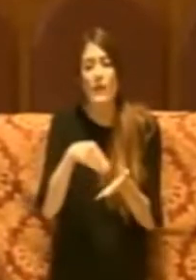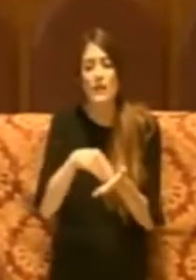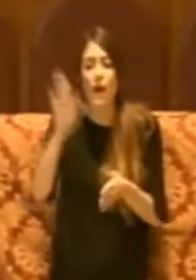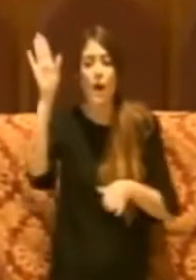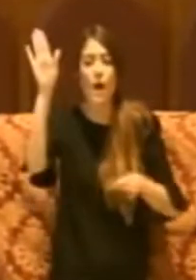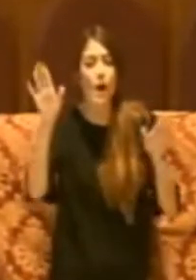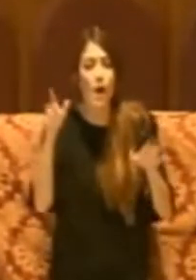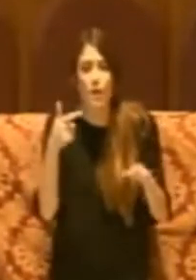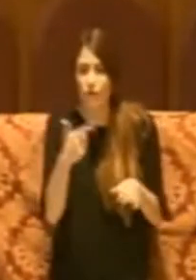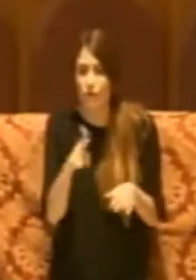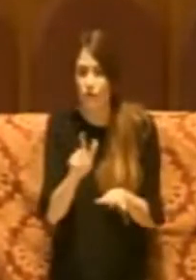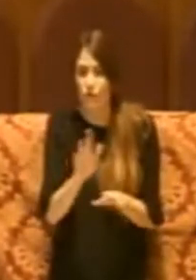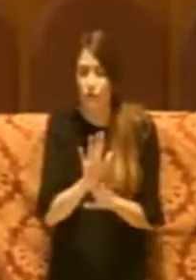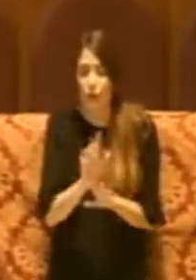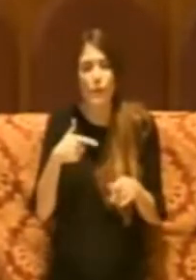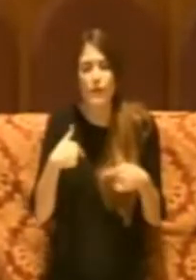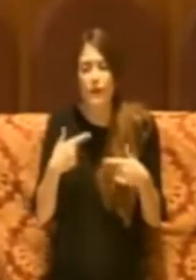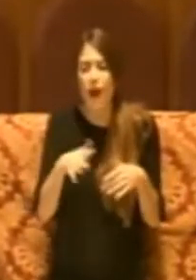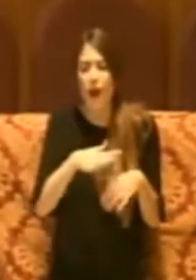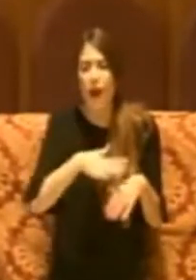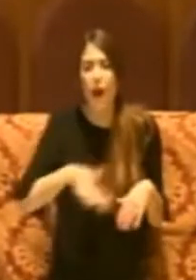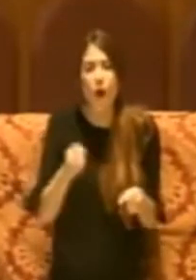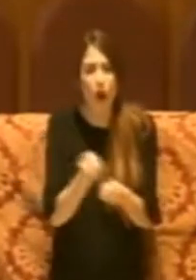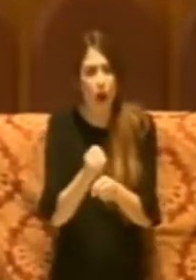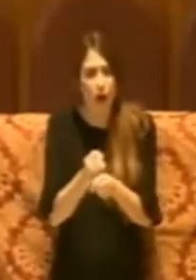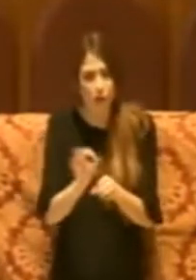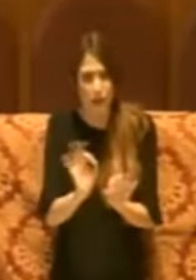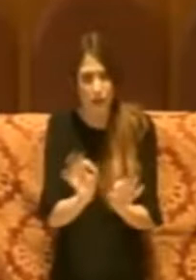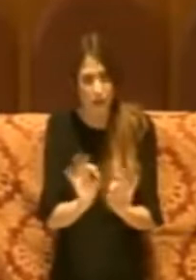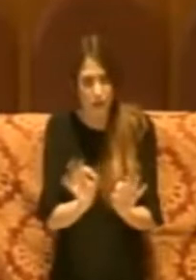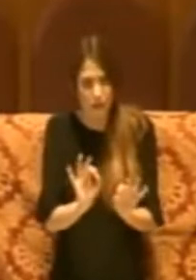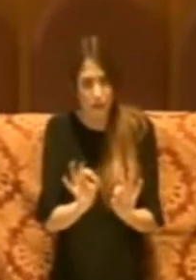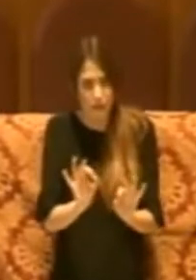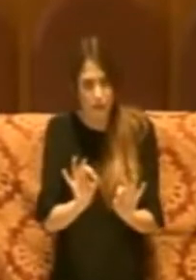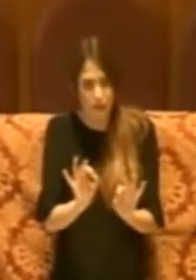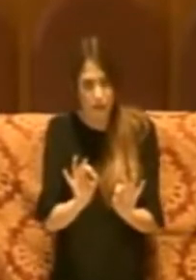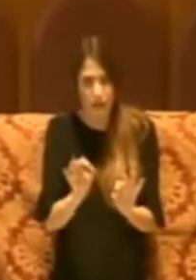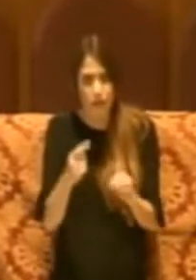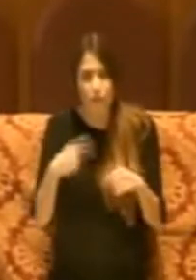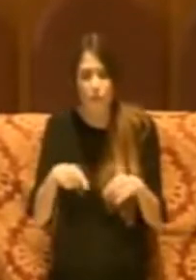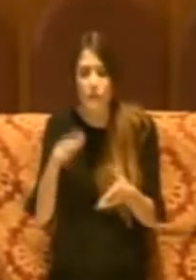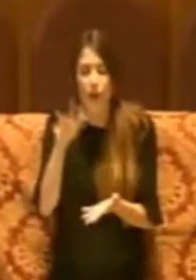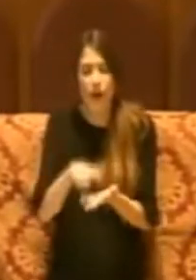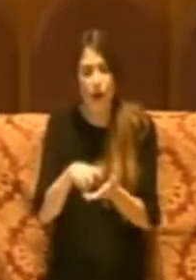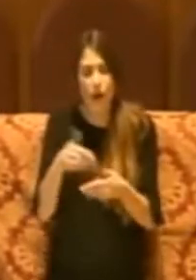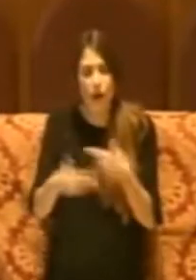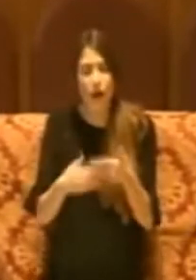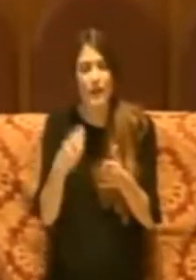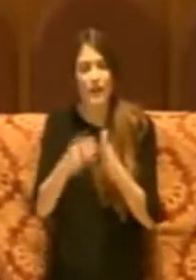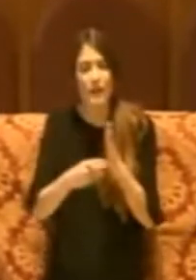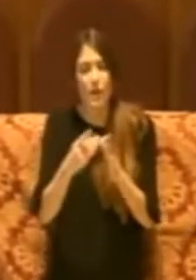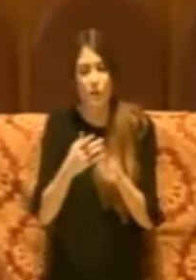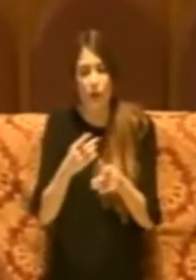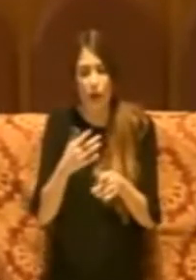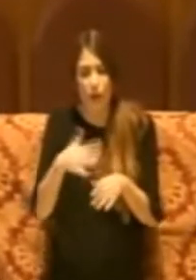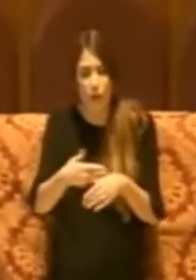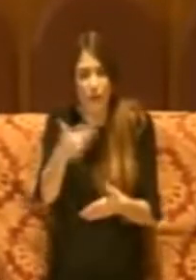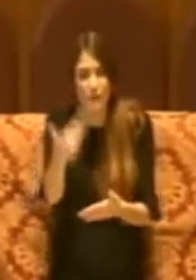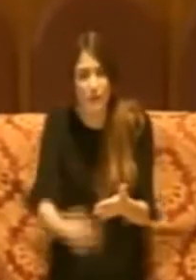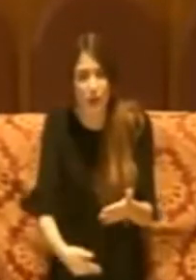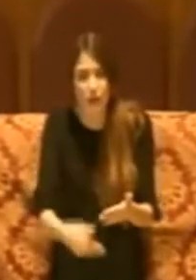permettendo all'Aula di lavorare e di determinarsi per l'approvazione di una delibera che andava in scadenza, quindi